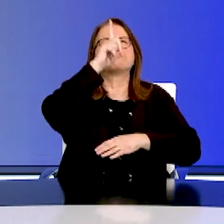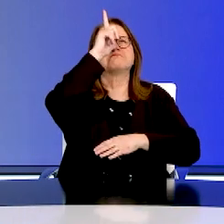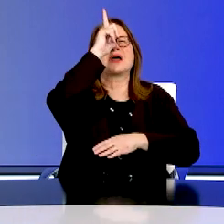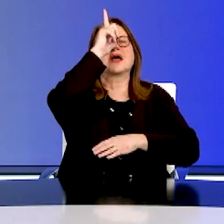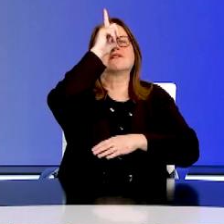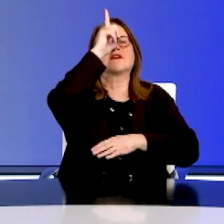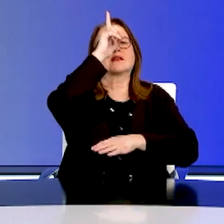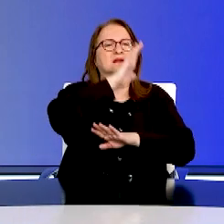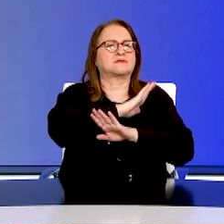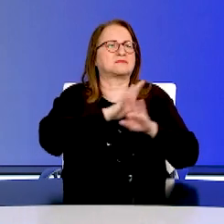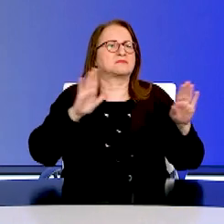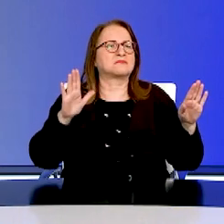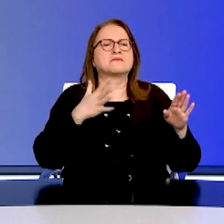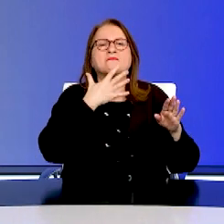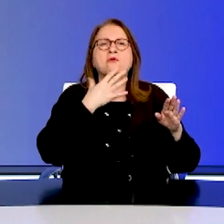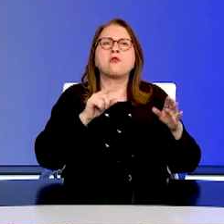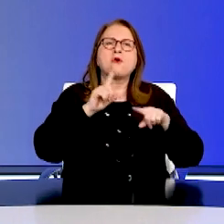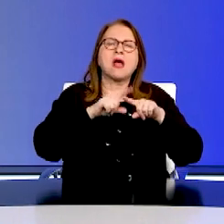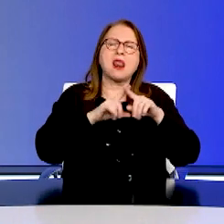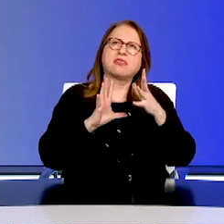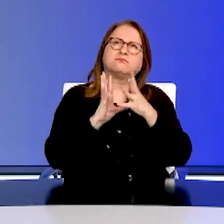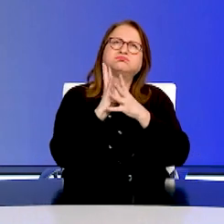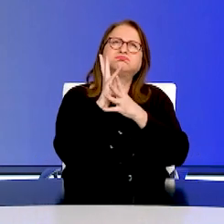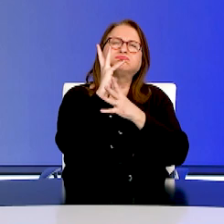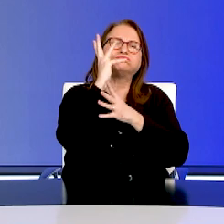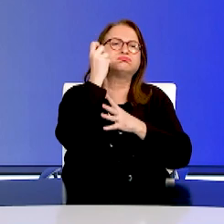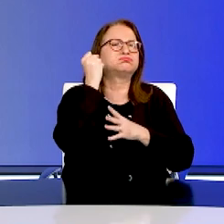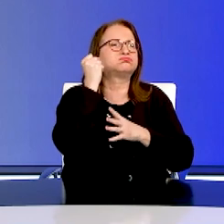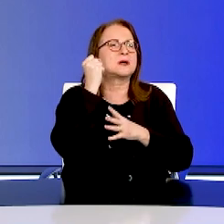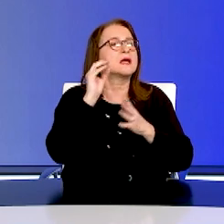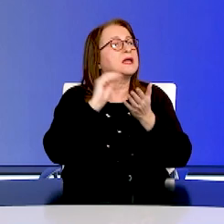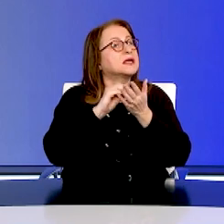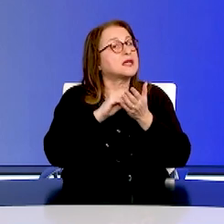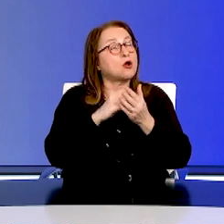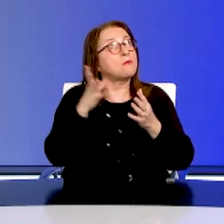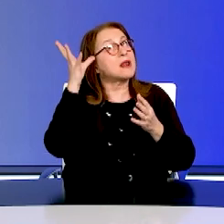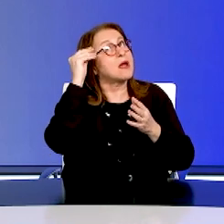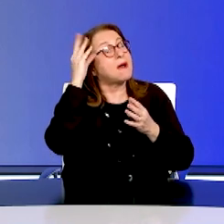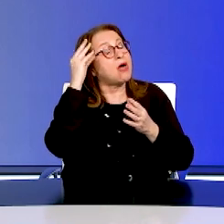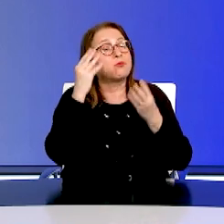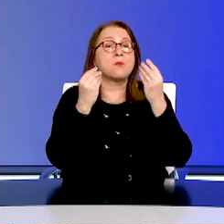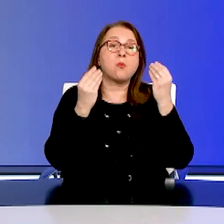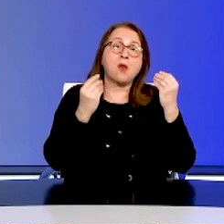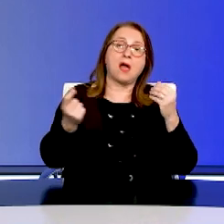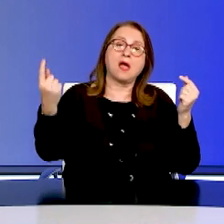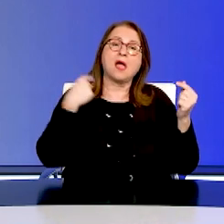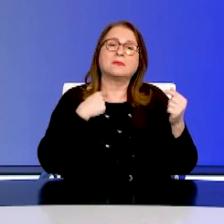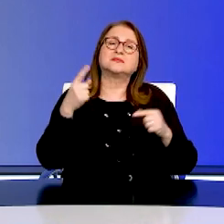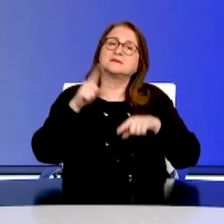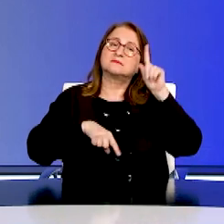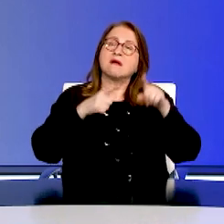έθνους, αλλά και να διδασκόμαστε από τις ευκαιρίες που χάθηκαν, ώστε να δημιουργούμε καινούργιες για τις ημέρες που έρχονται,